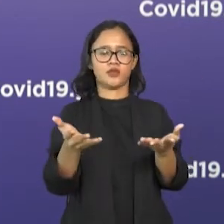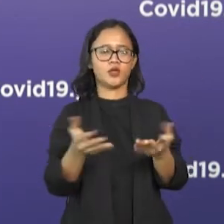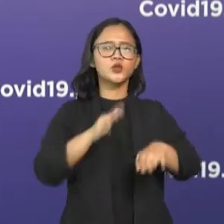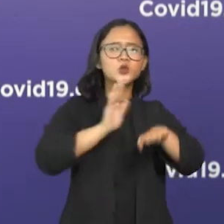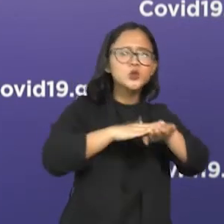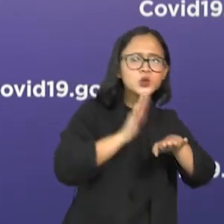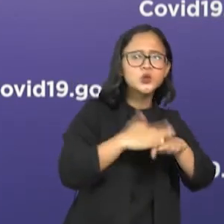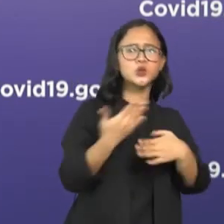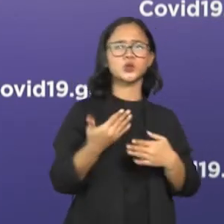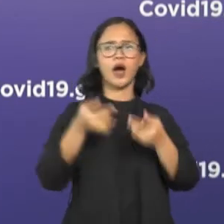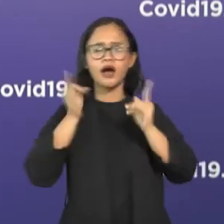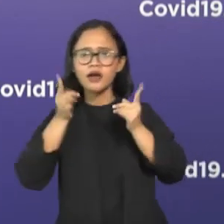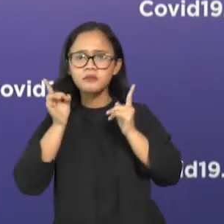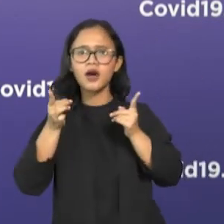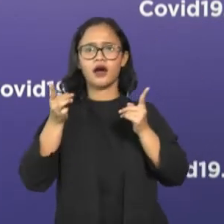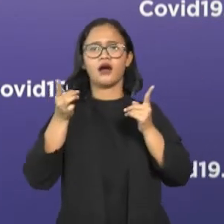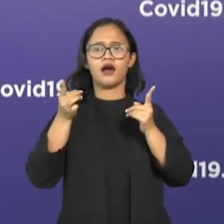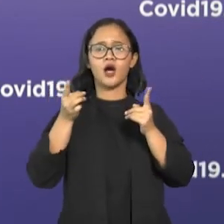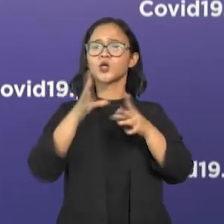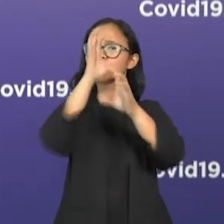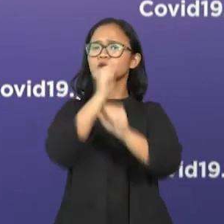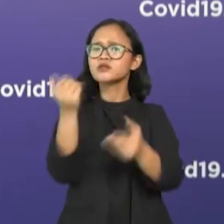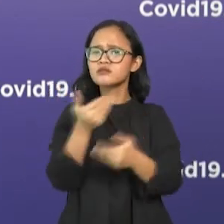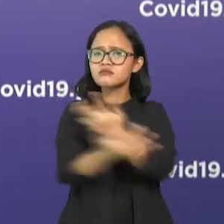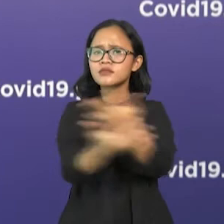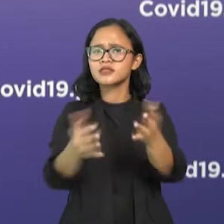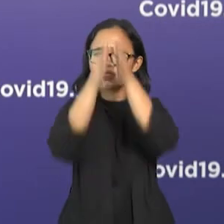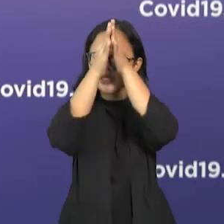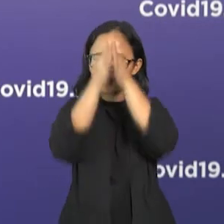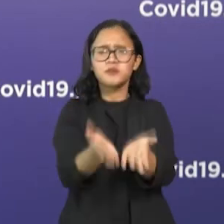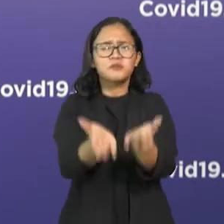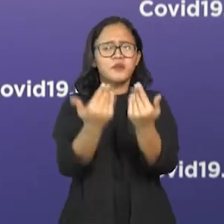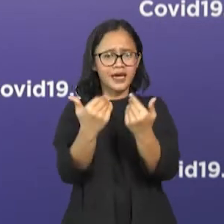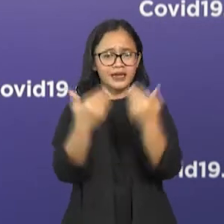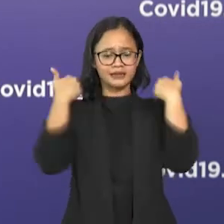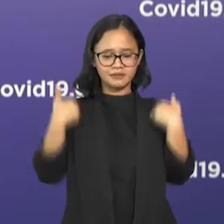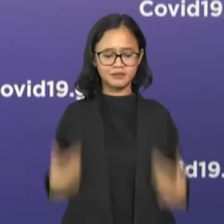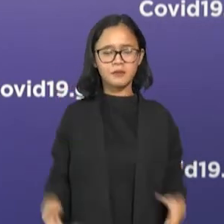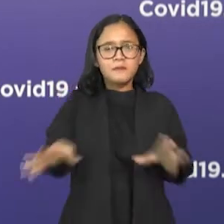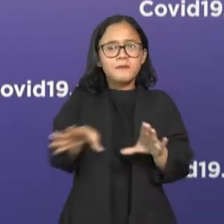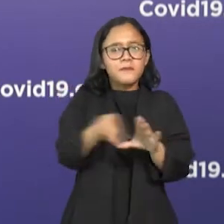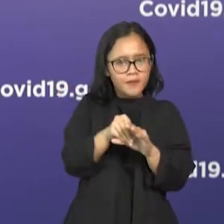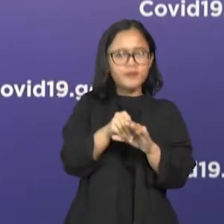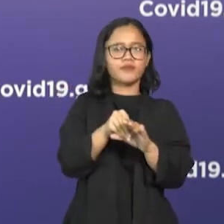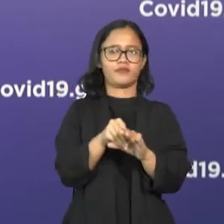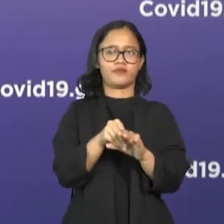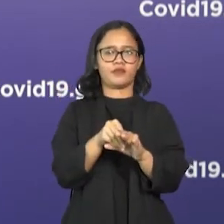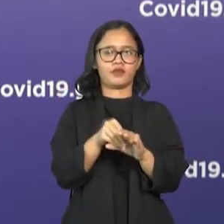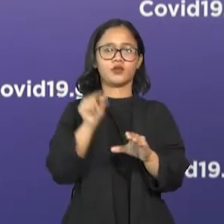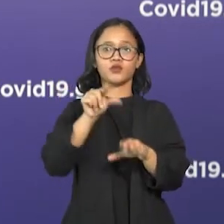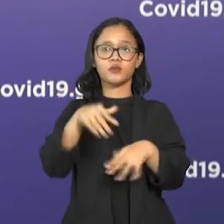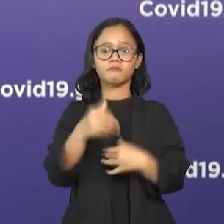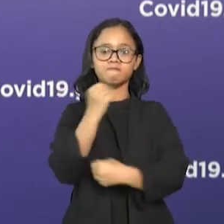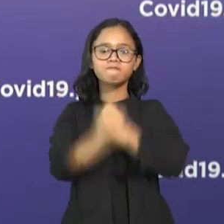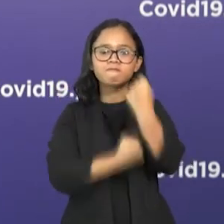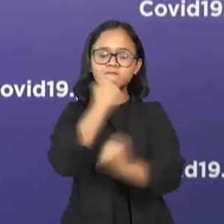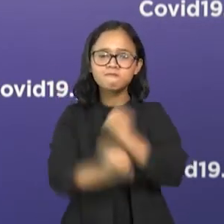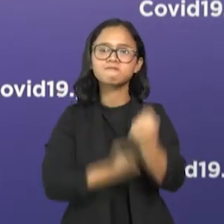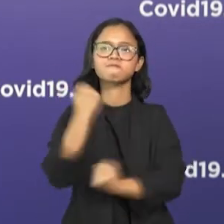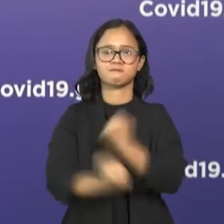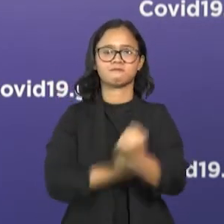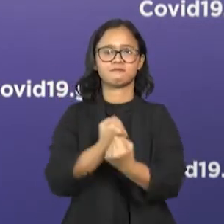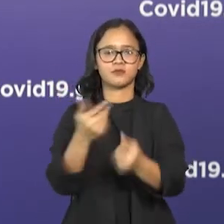suku, dari semua agama. Khususnya umat Hindu harus memiliki peran aktif di dalam ikut menyelesaikan